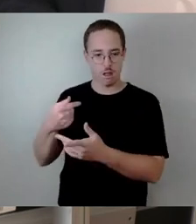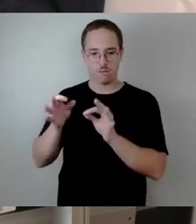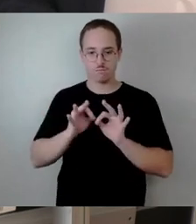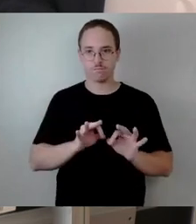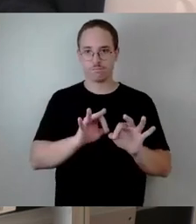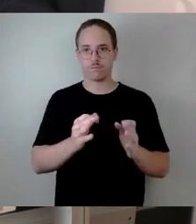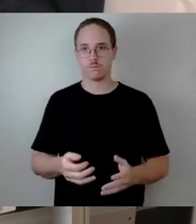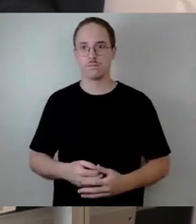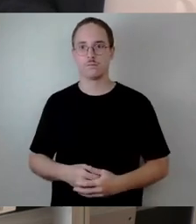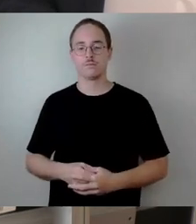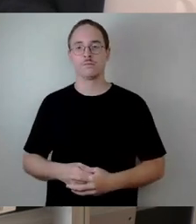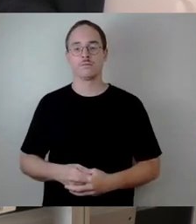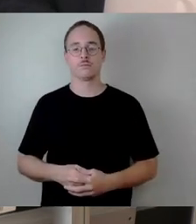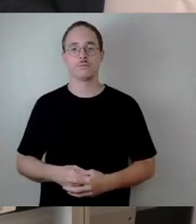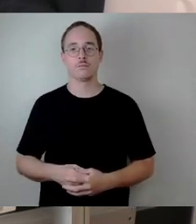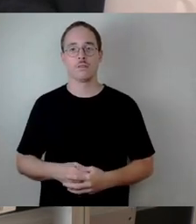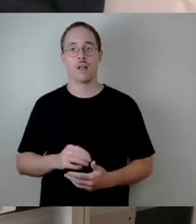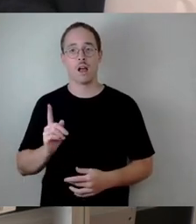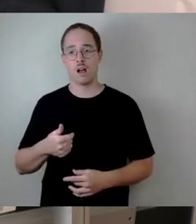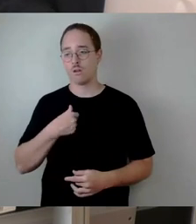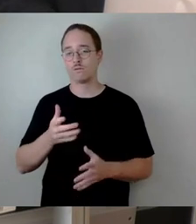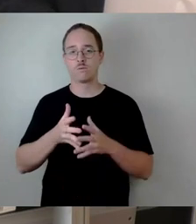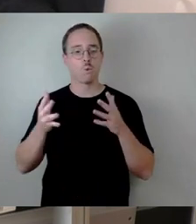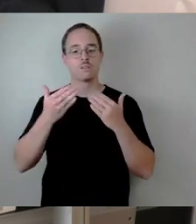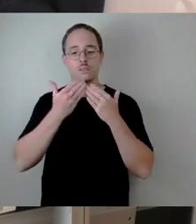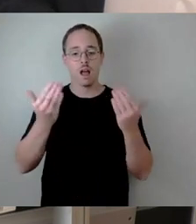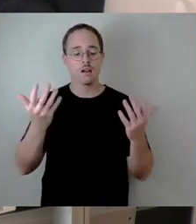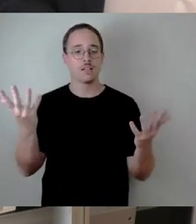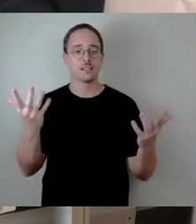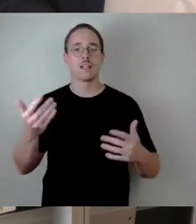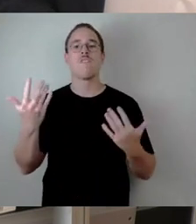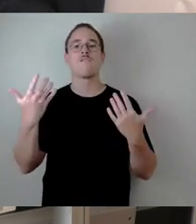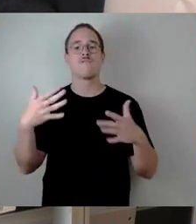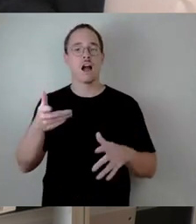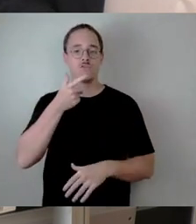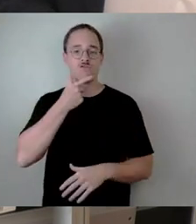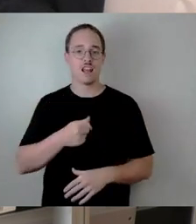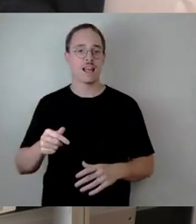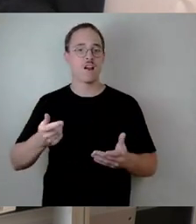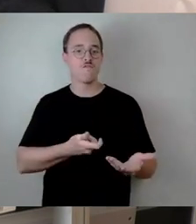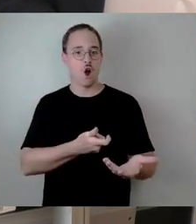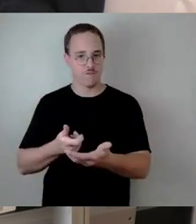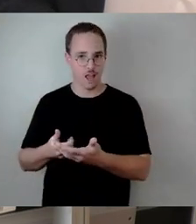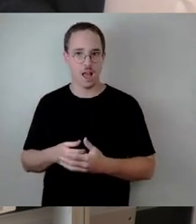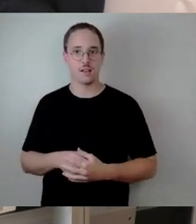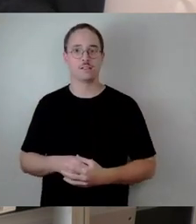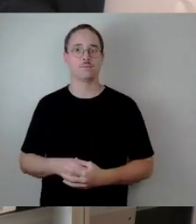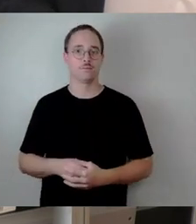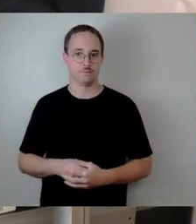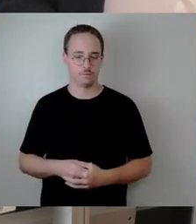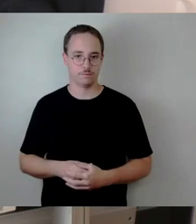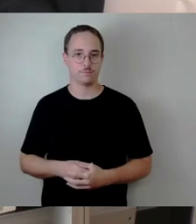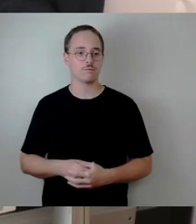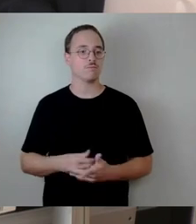Abschließend möchte ich auch nochmal ein großes Dankeschön an unsere Stadtteilfeuerwehren, also an die freiwillige Feuerwehr ausrichten im Bereich der Einsatzführung, aber auch im Bereich der